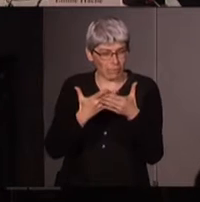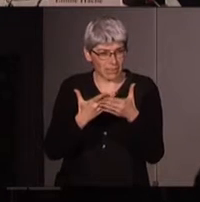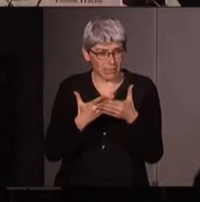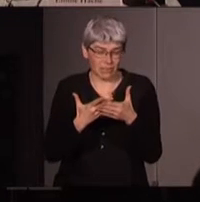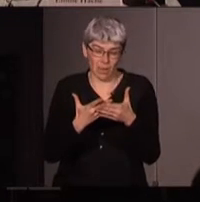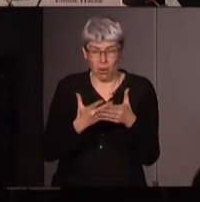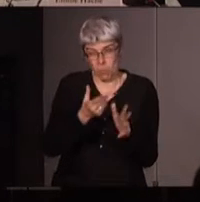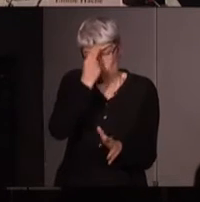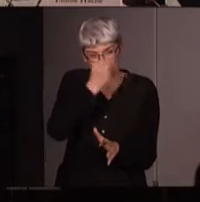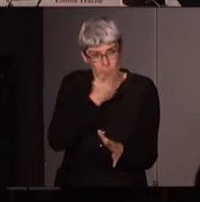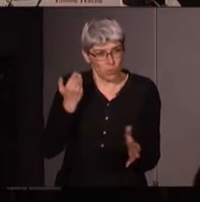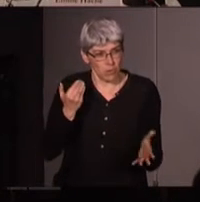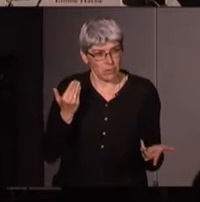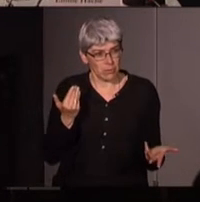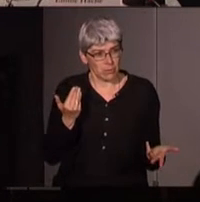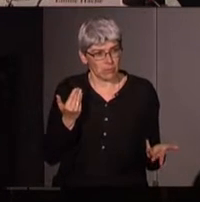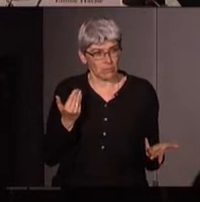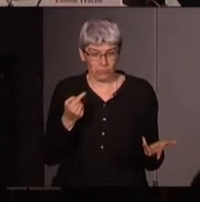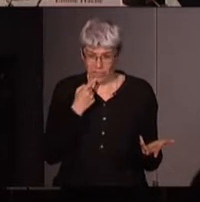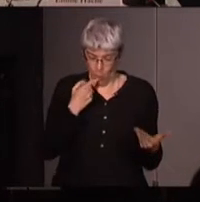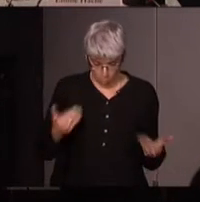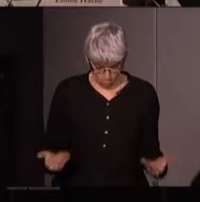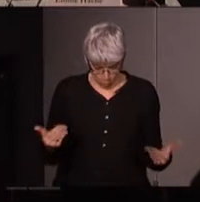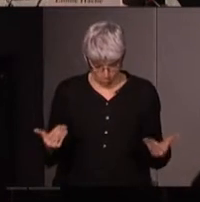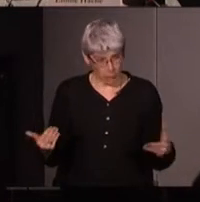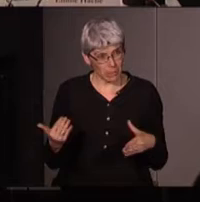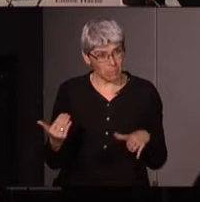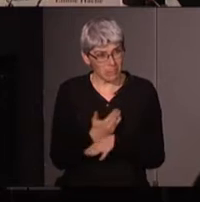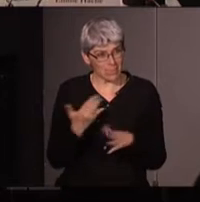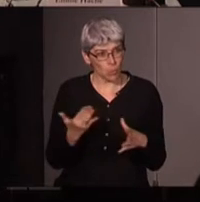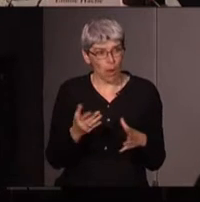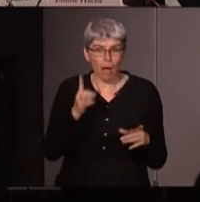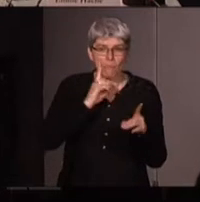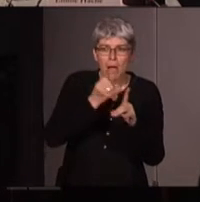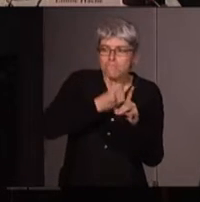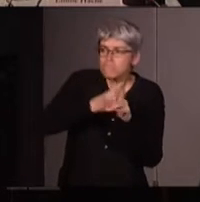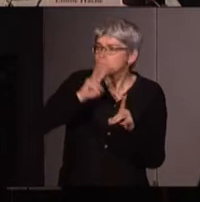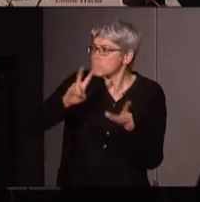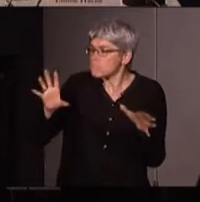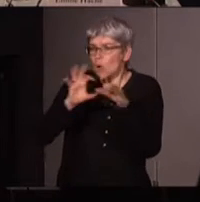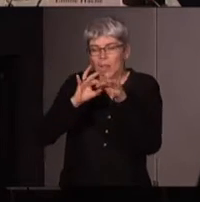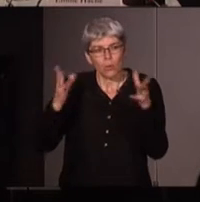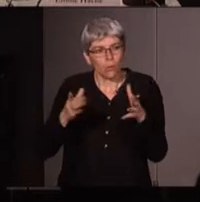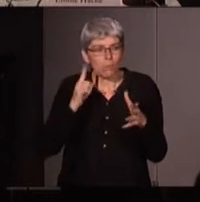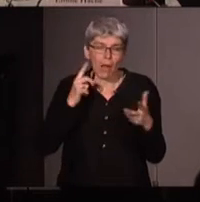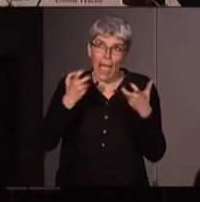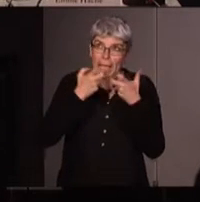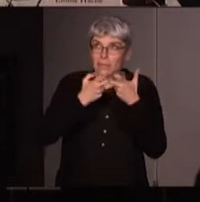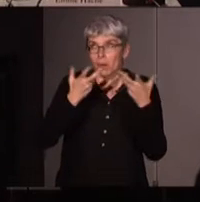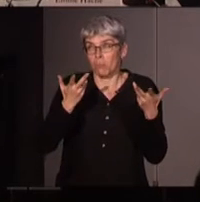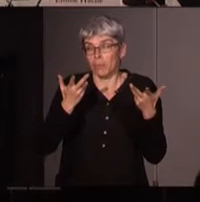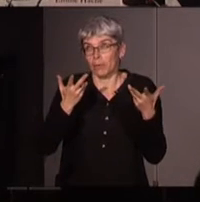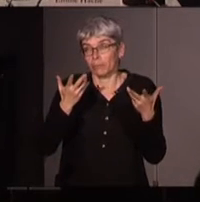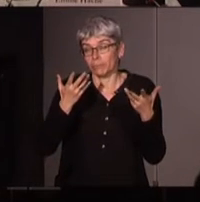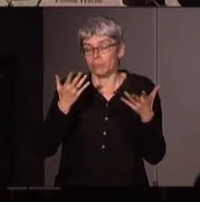permet de comprendre où on en est aujourd'hui dans l'articulation entre féminisme et écologie moi j'ai des exemples en tête qui sont encore